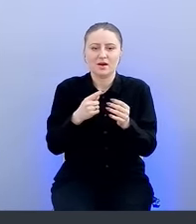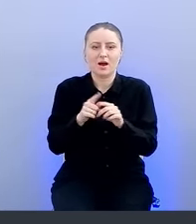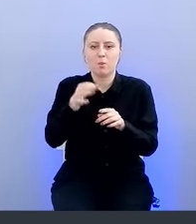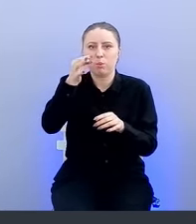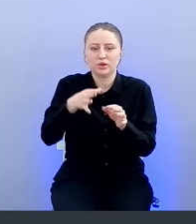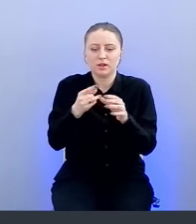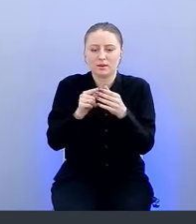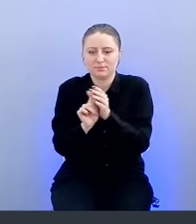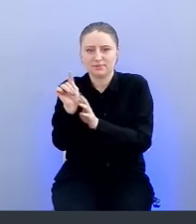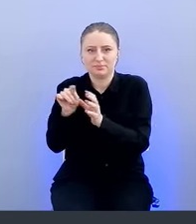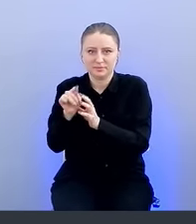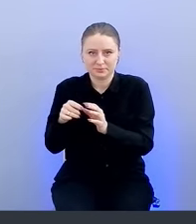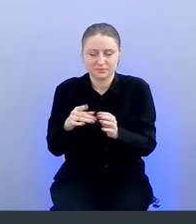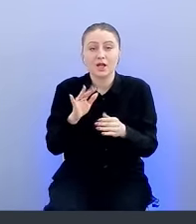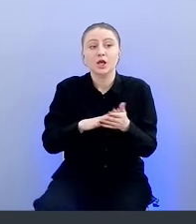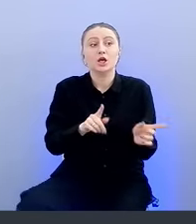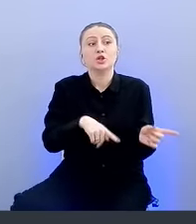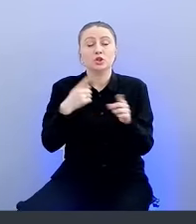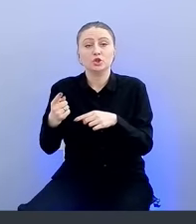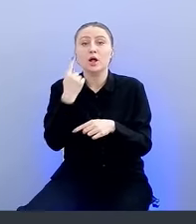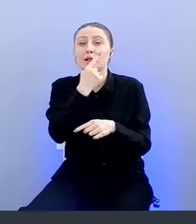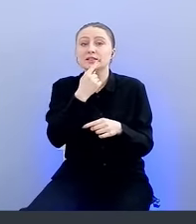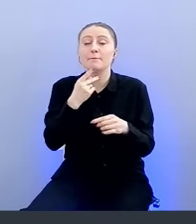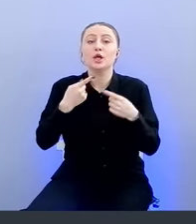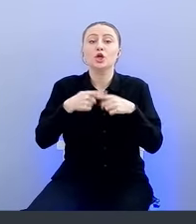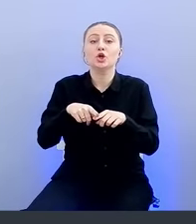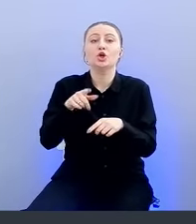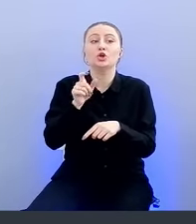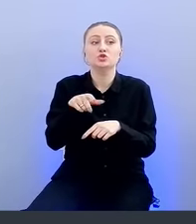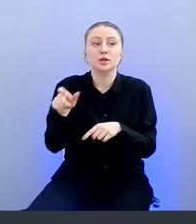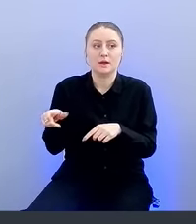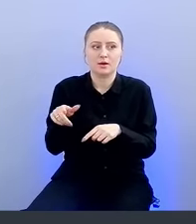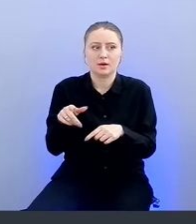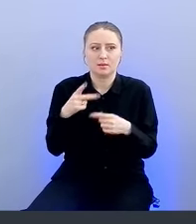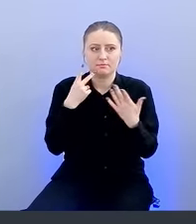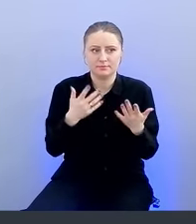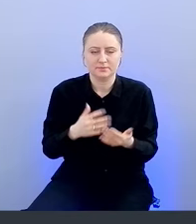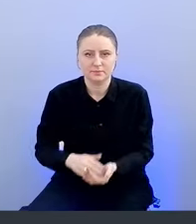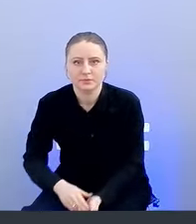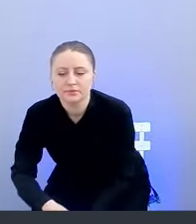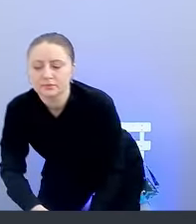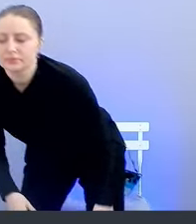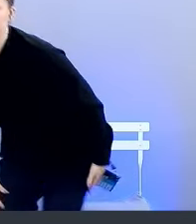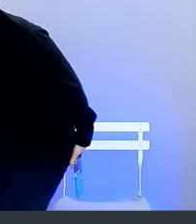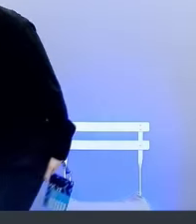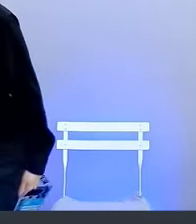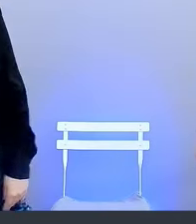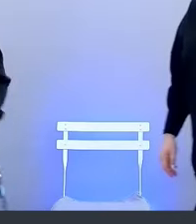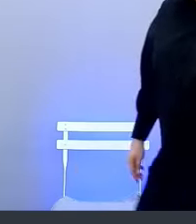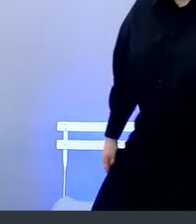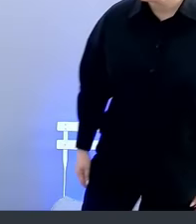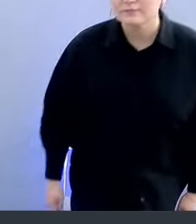Давайте пойдем дальше и немножечко посмотрим глазами инженера. Я очень волнуюсь, как это будет выглядеть интерфейс на экране.